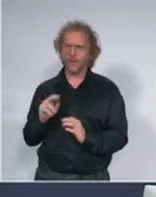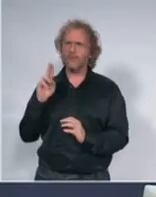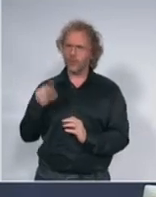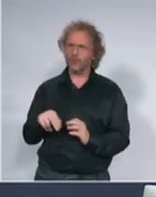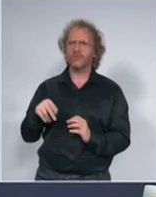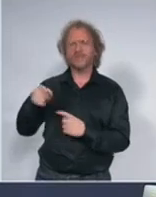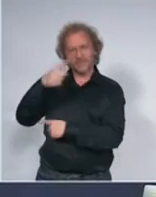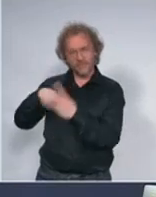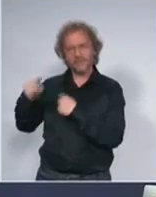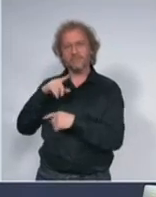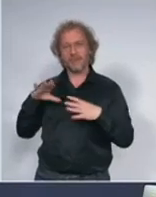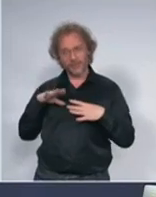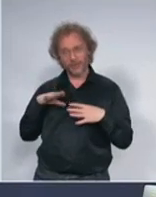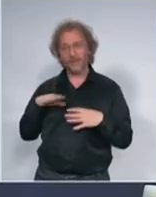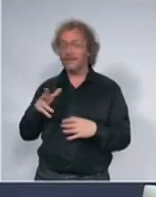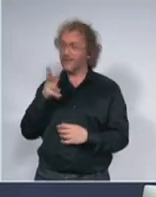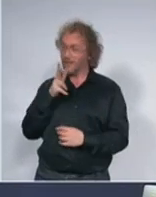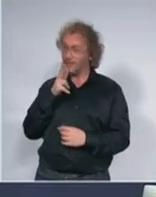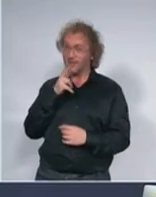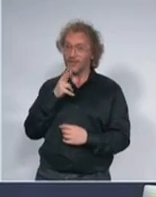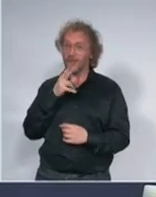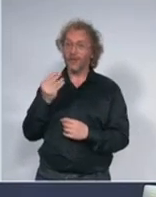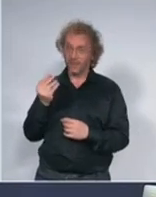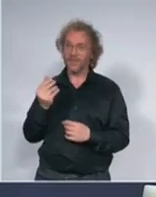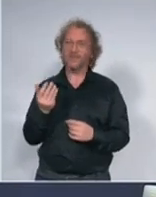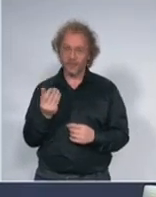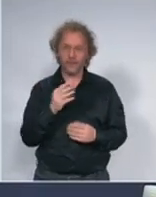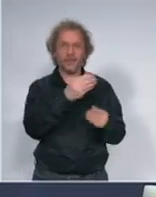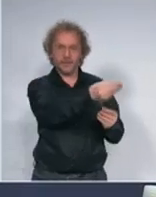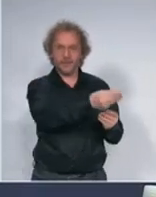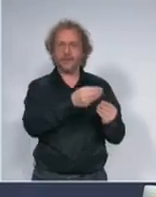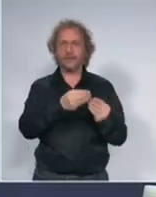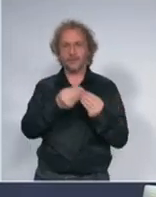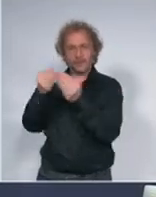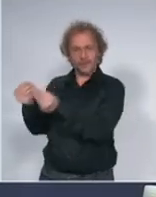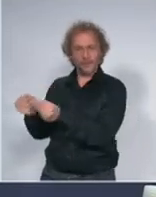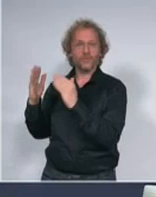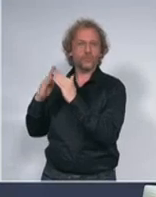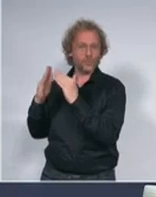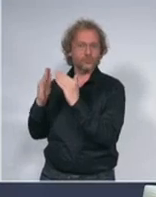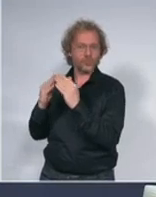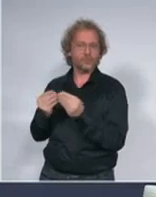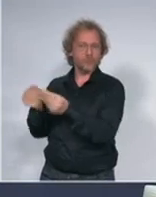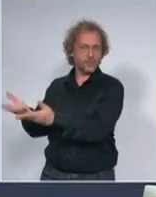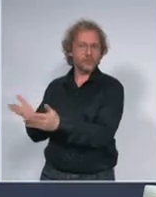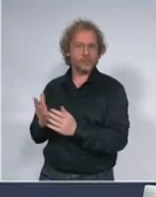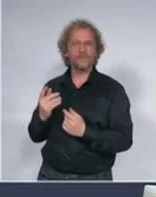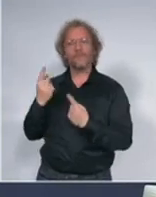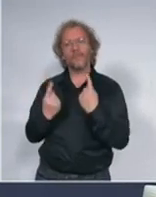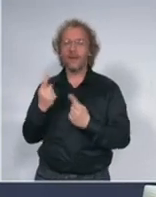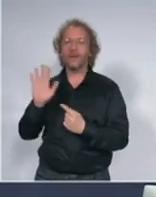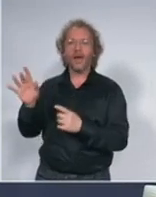penzioneri koji žele svoje penziju u kešu dobiju na kućne adresi ili na adresu boravišta